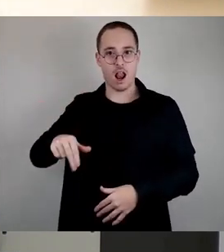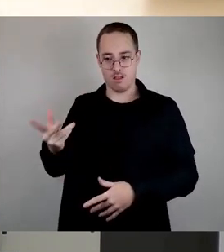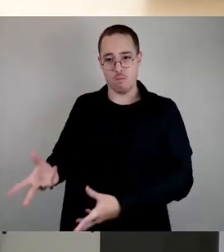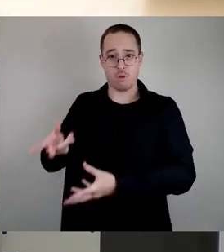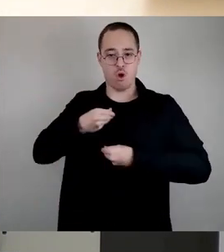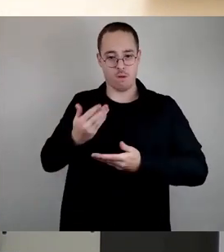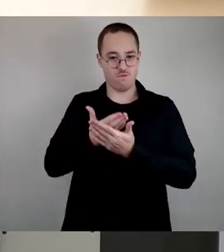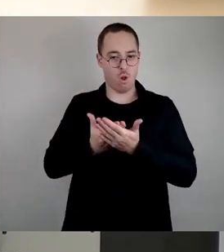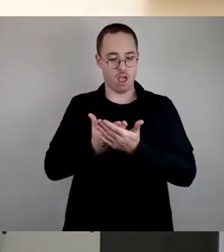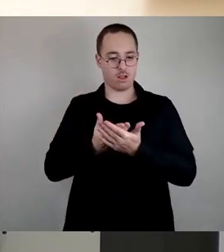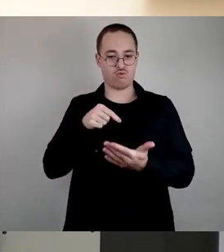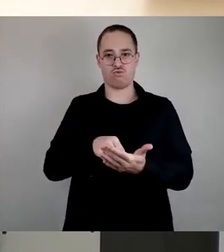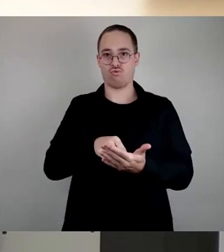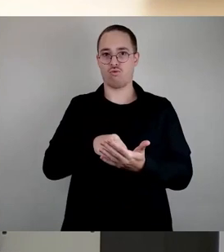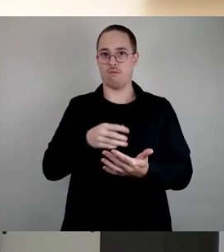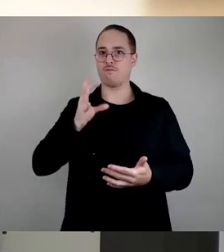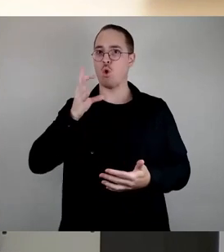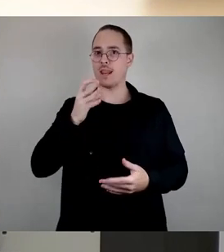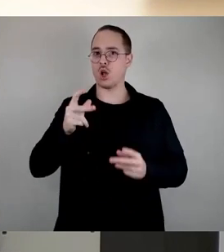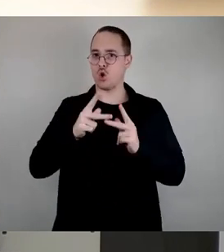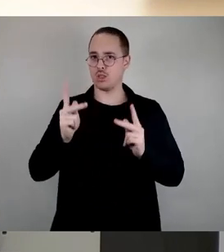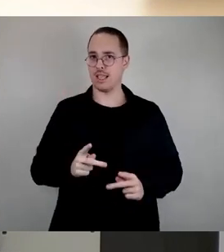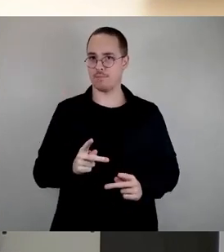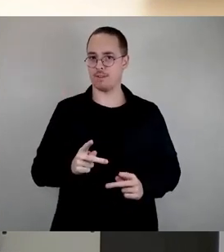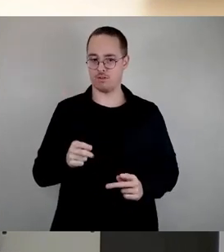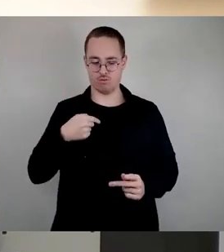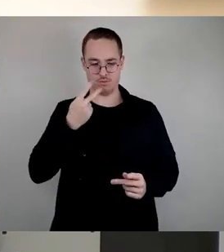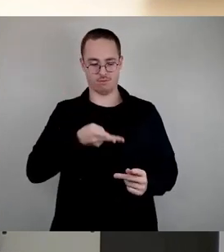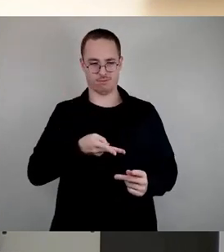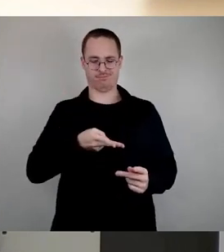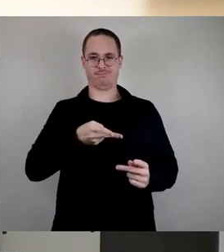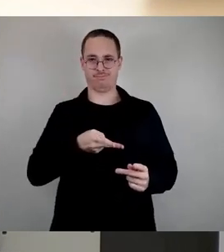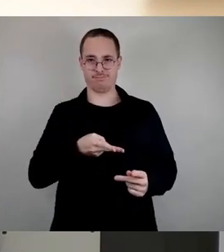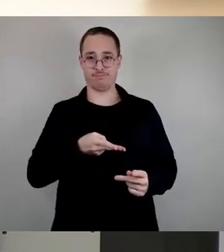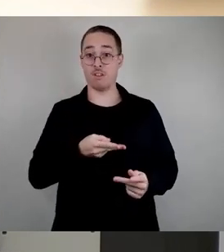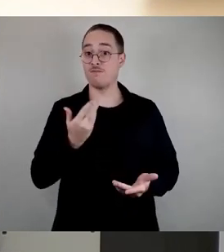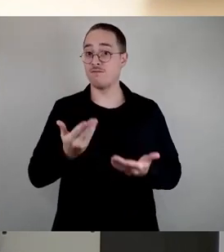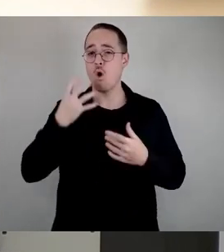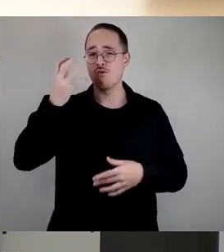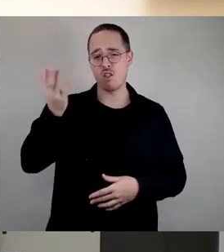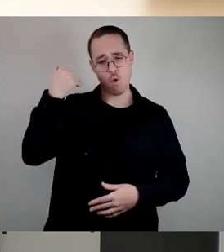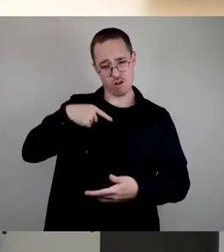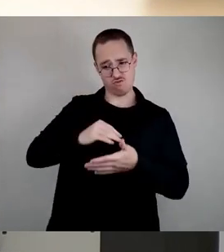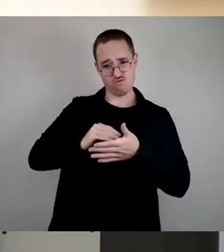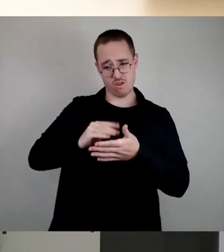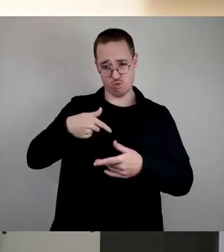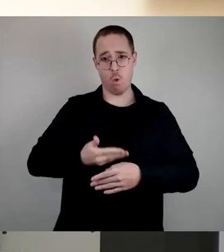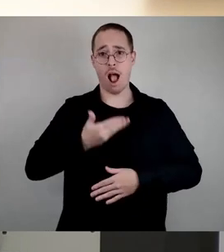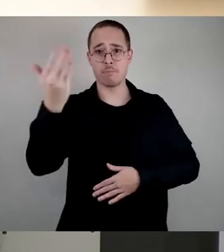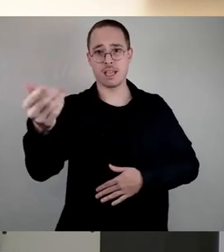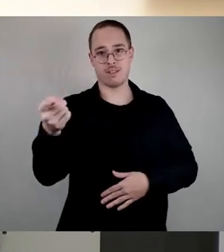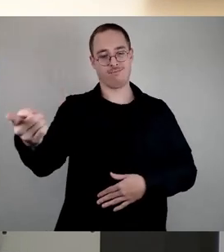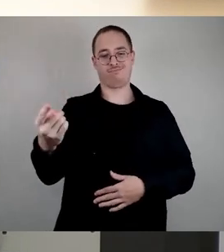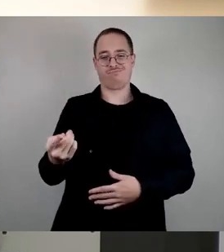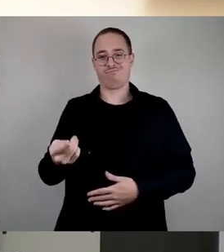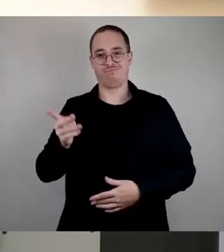bezeichnet, ich sage es ganz ehrlich, hätte man so etwas früher in der Schule abgeliefert, ich glaube, dann hätte es eine 6 gegeben und dann wäre es zurück auf den Tisch geflogen. Also das ist für